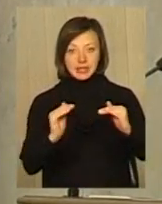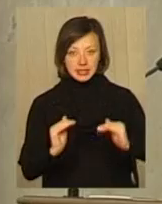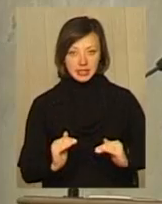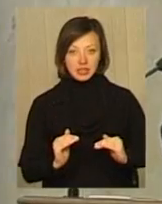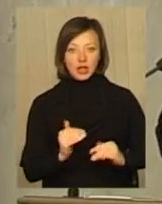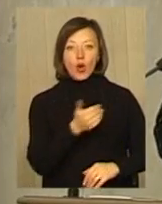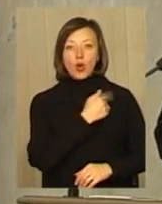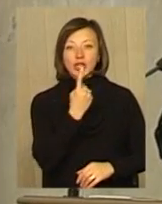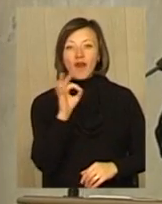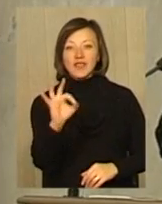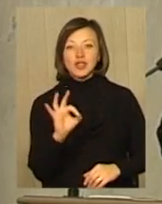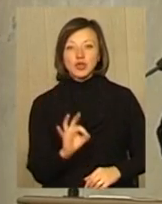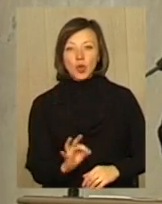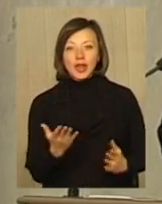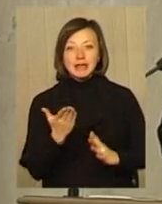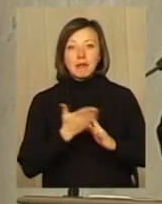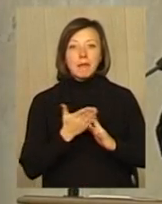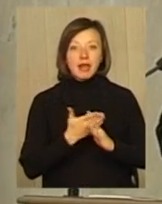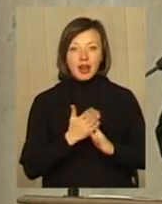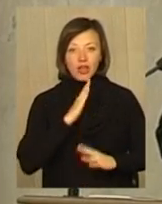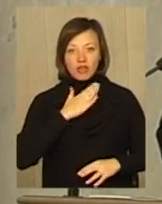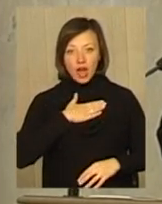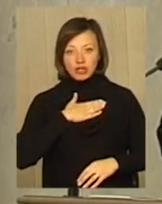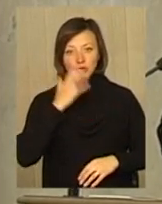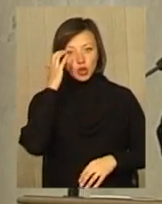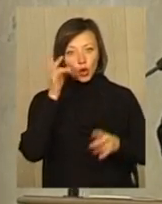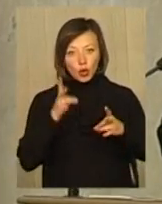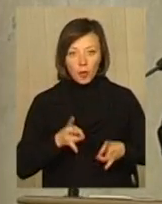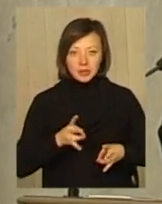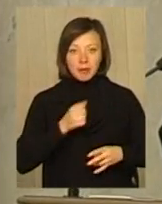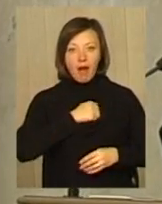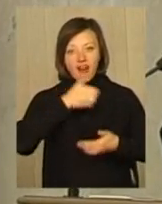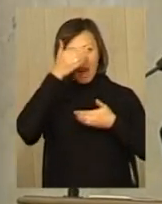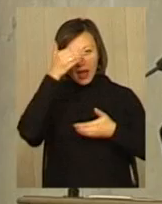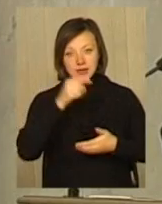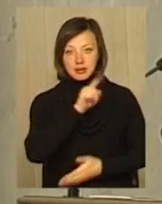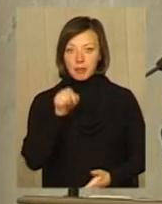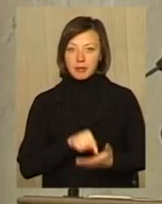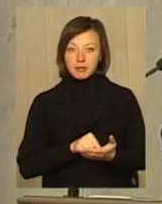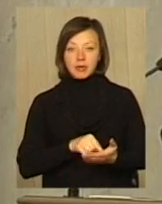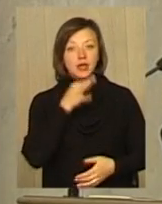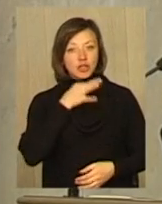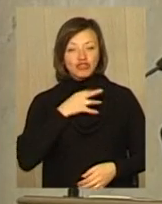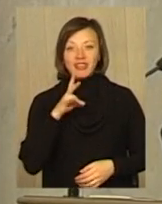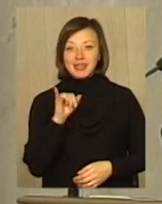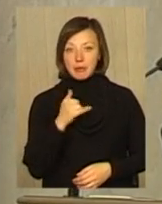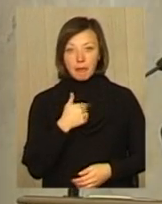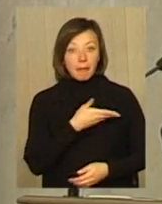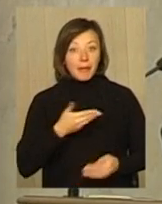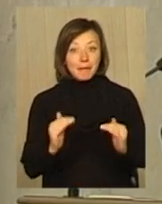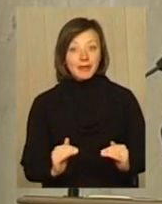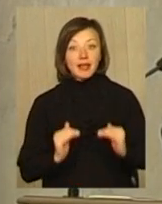хоч на відсоток десь пільги нашим Чорнобильцям чи афганцям? Каже, ні, ми підняли